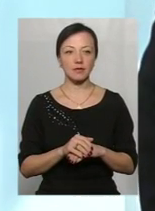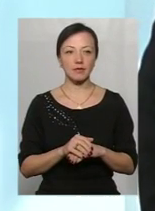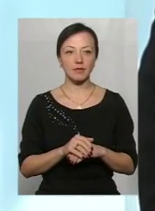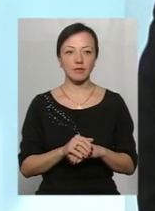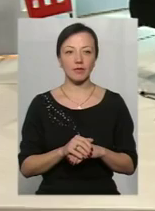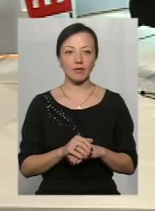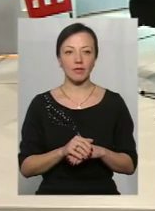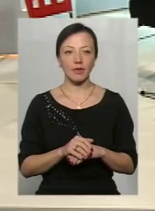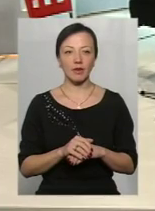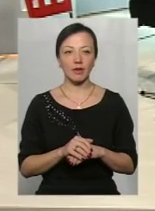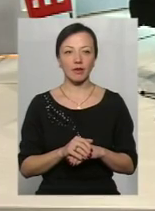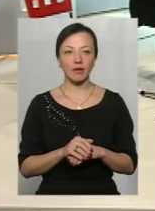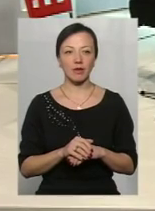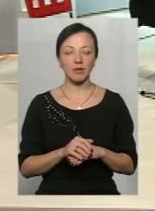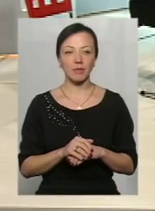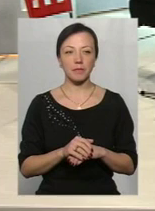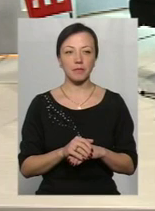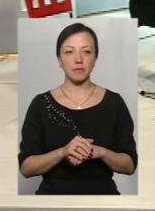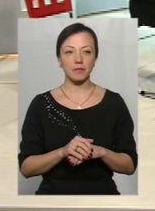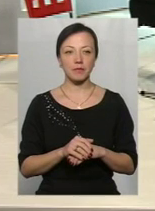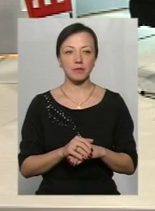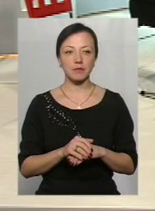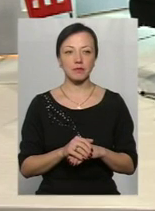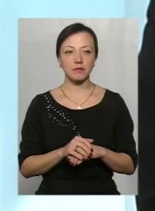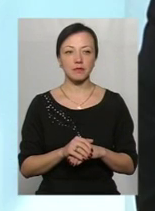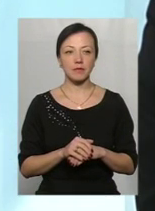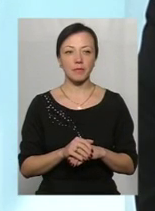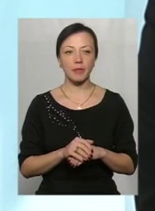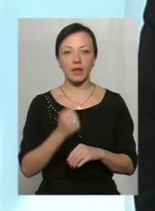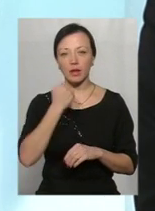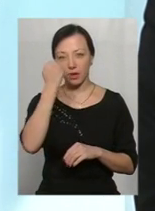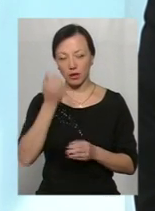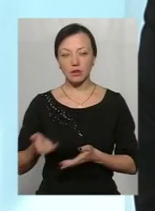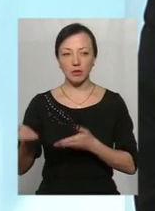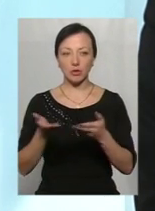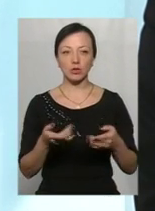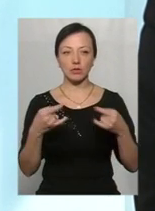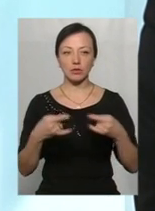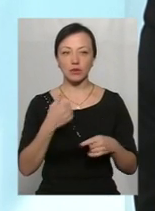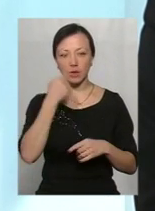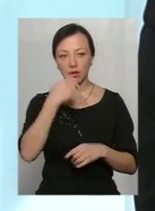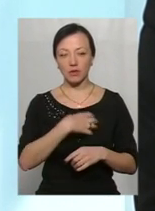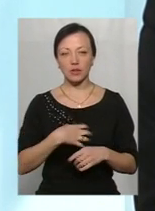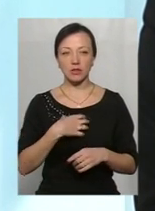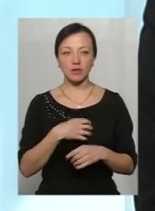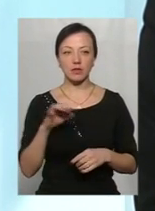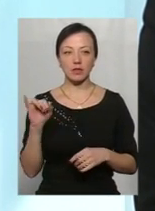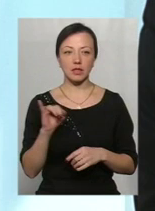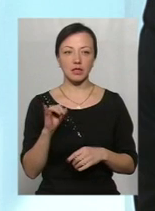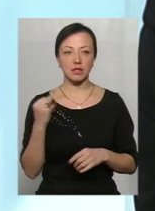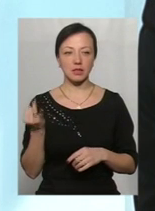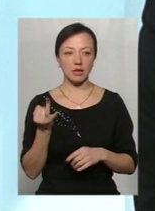завершилася в Хмельницькому. Дякую за запрошення в студію, дякую за важливе і дуже